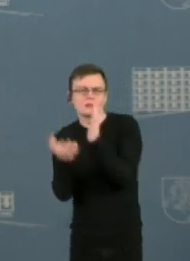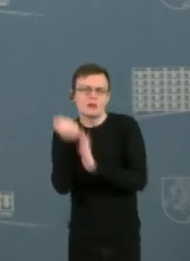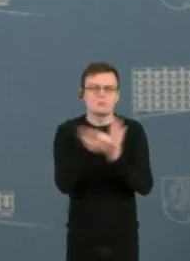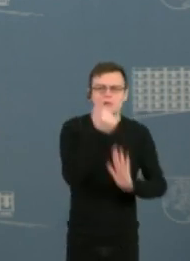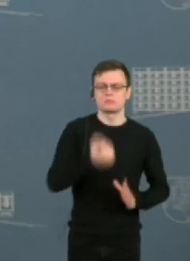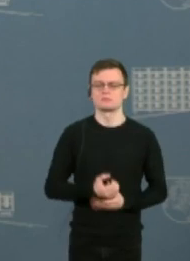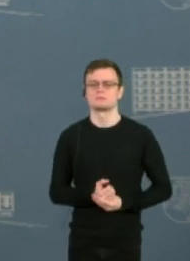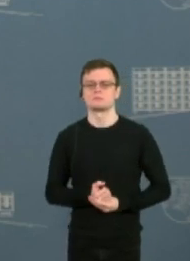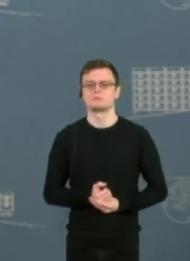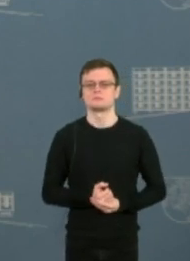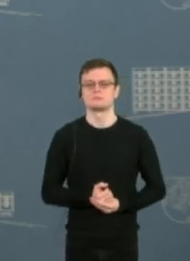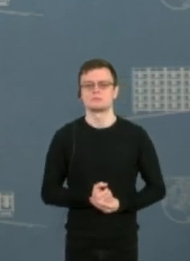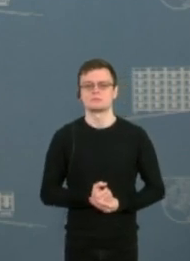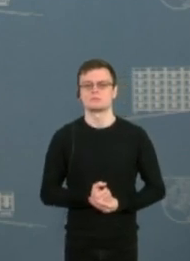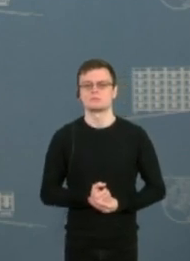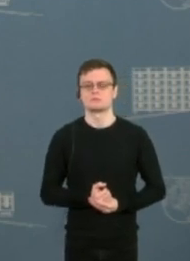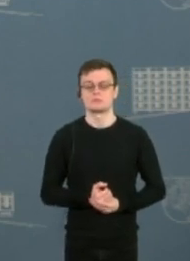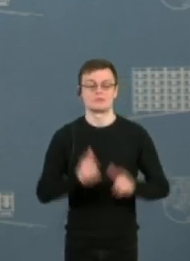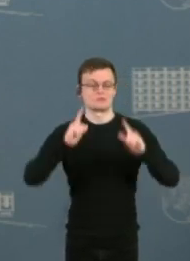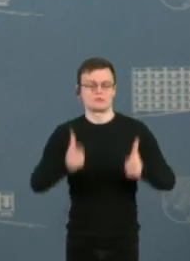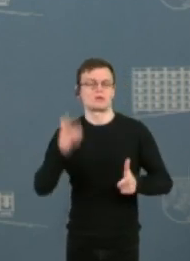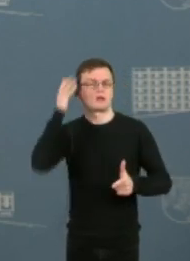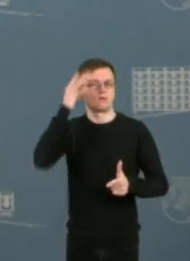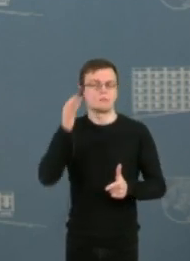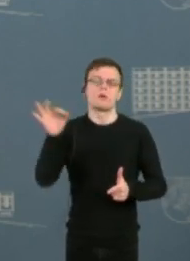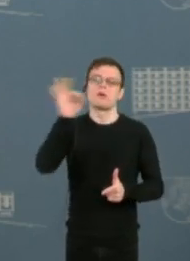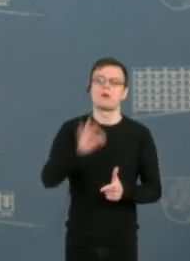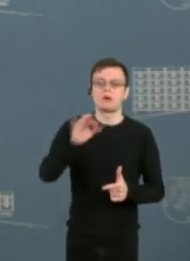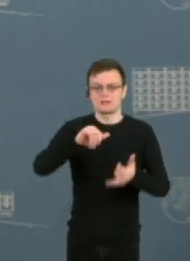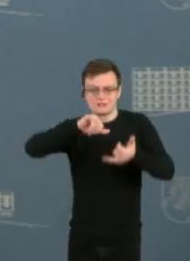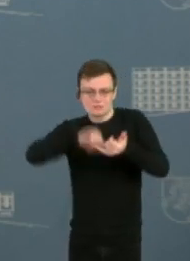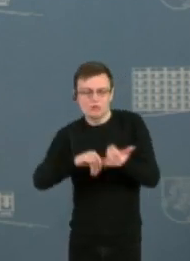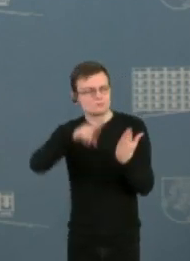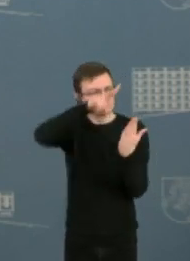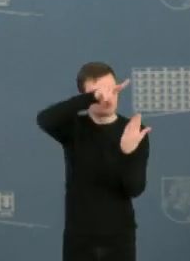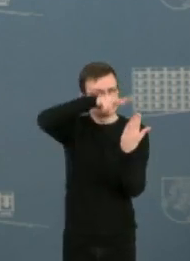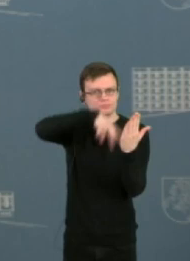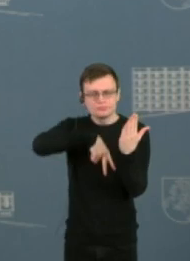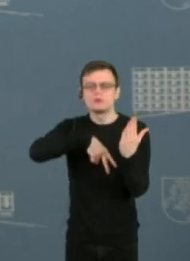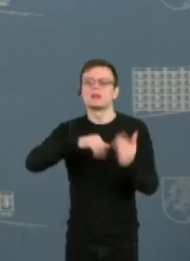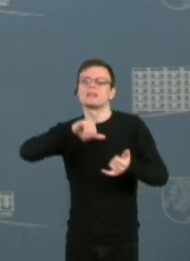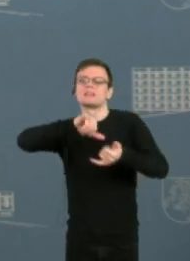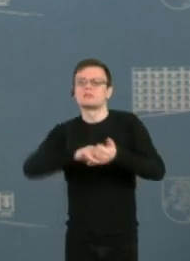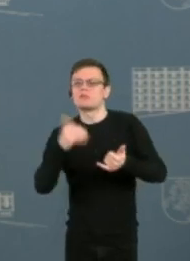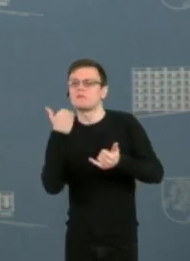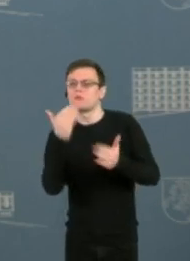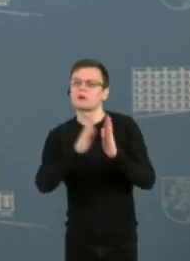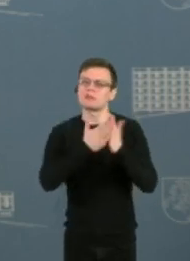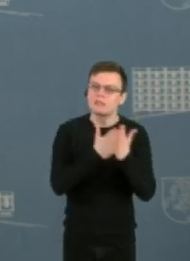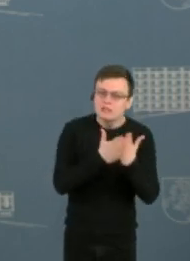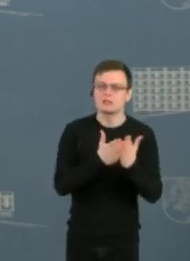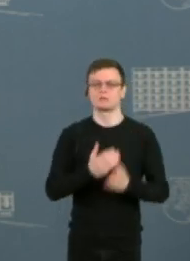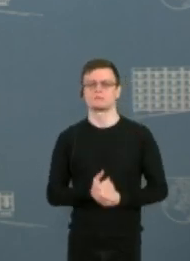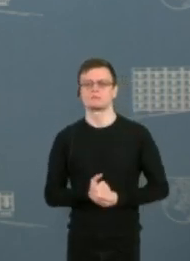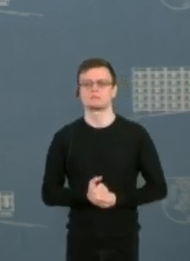Ir iš tikrųjų, galvodame apie istoriją, mes ne tik skaitome istorinius kūrinius ar vadovėlius,